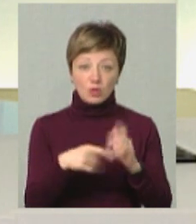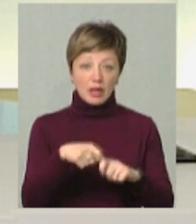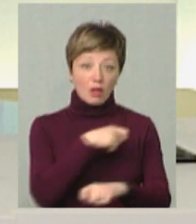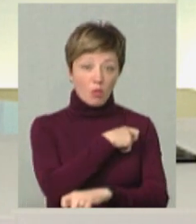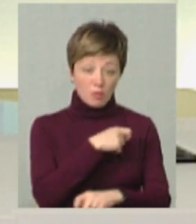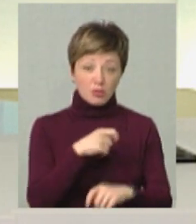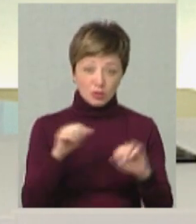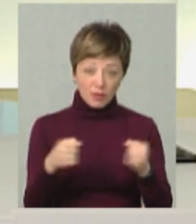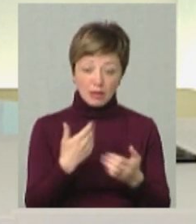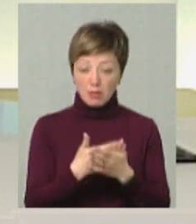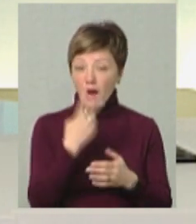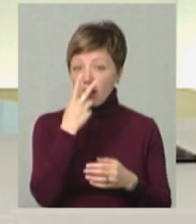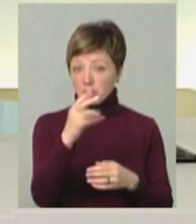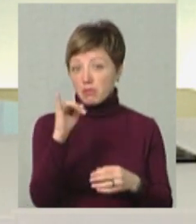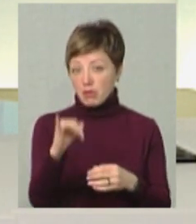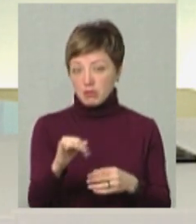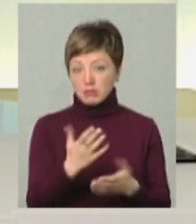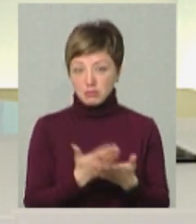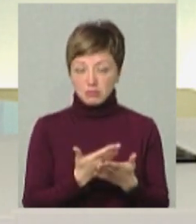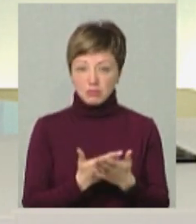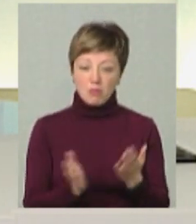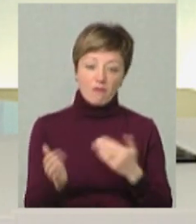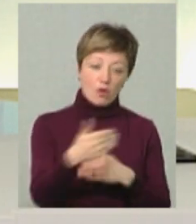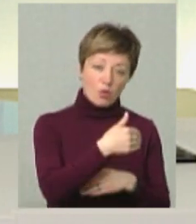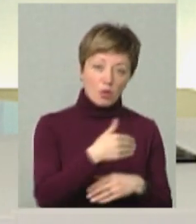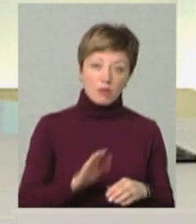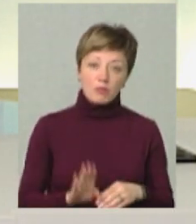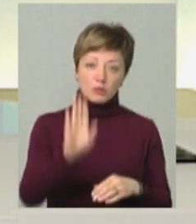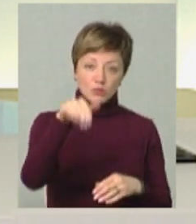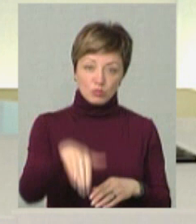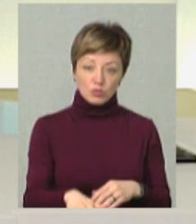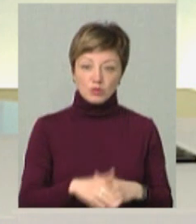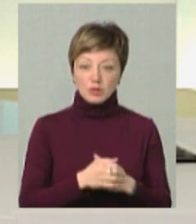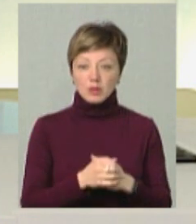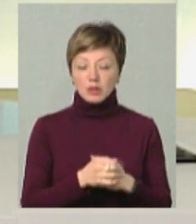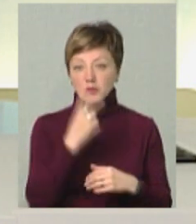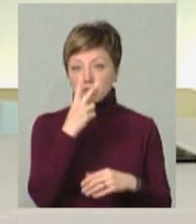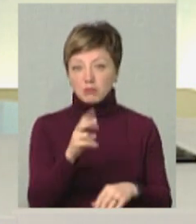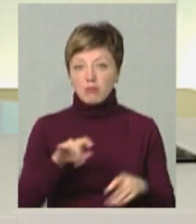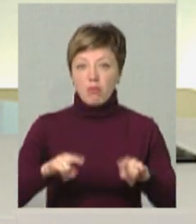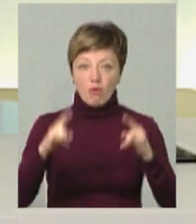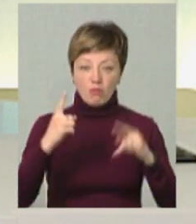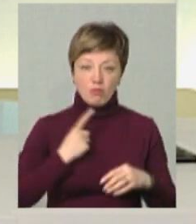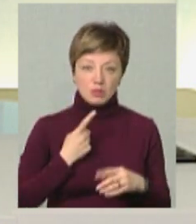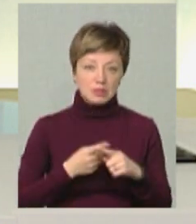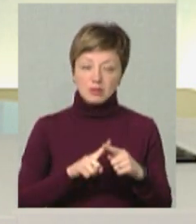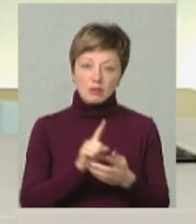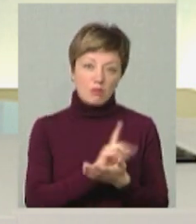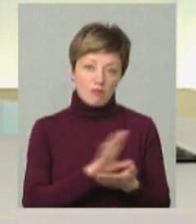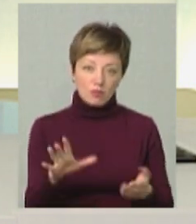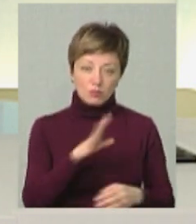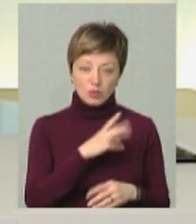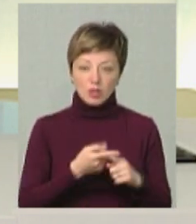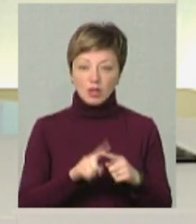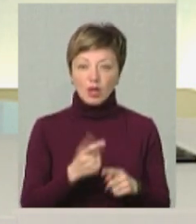годину, і маючи там якийсь крутий поворот або підйом або спуск, натикались на якийсь блокпост. Цього не мало бути.